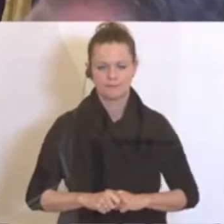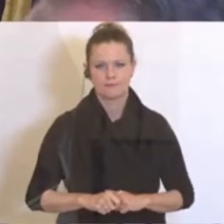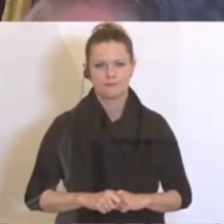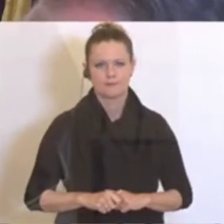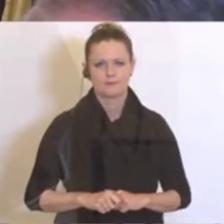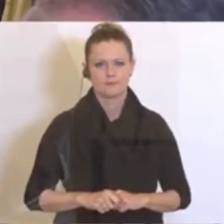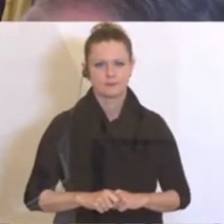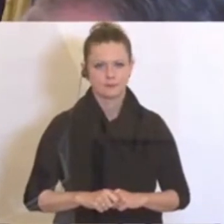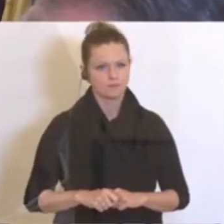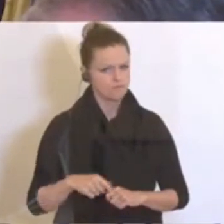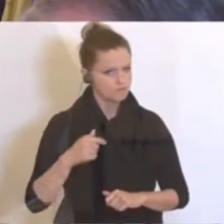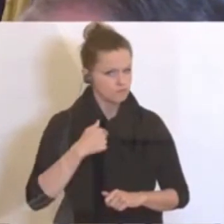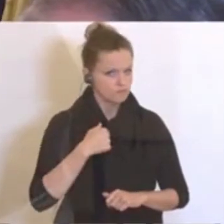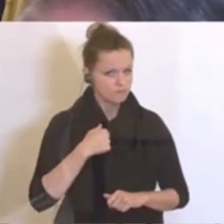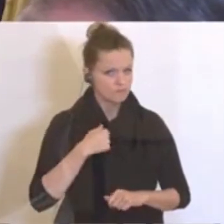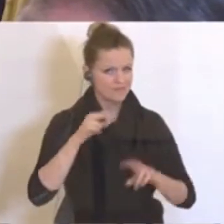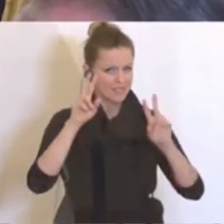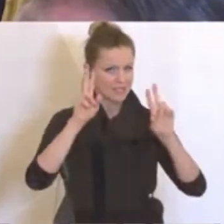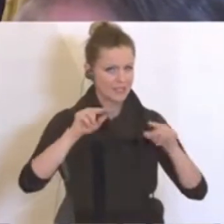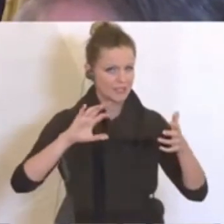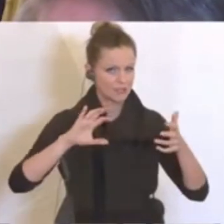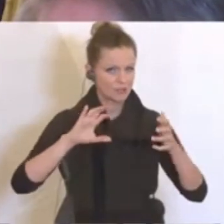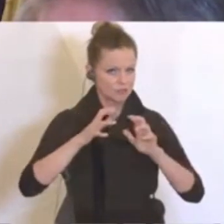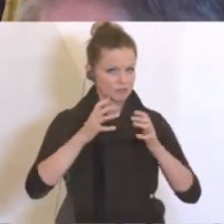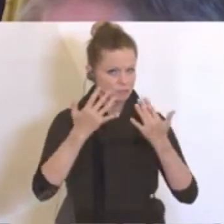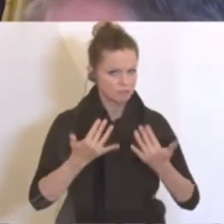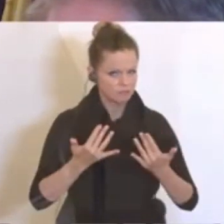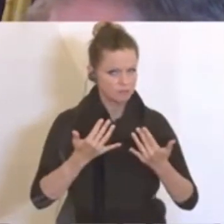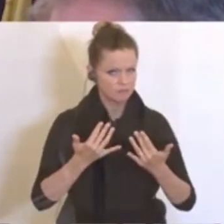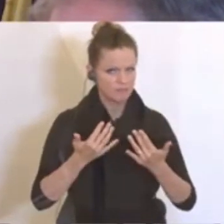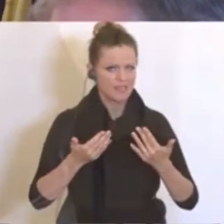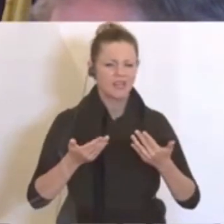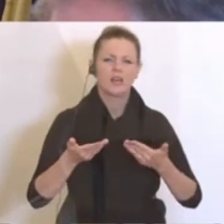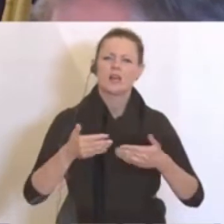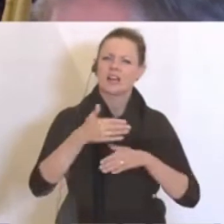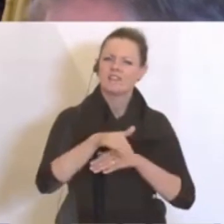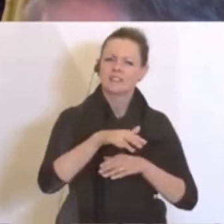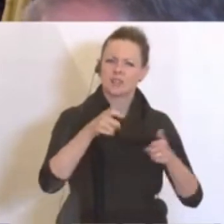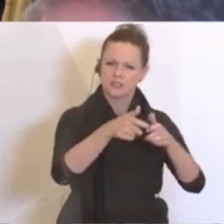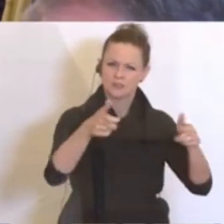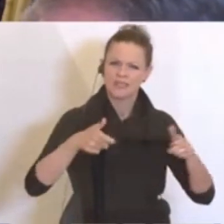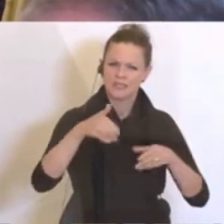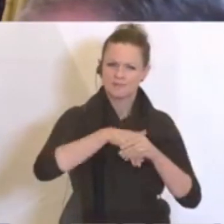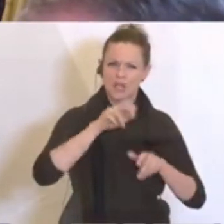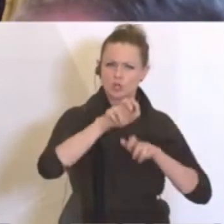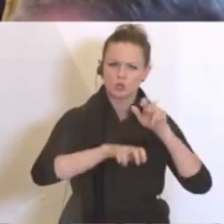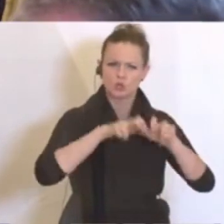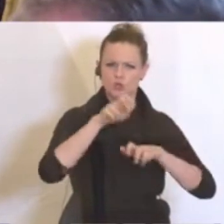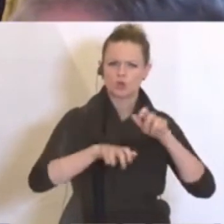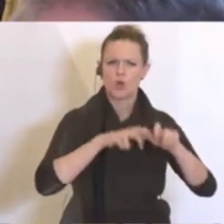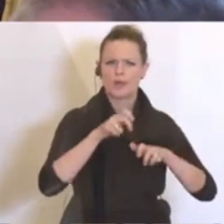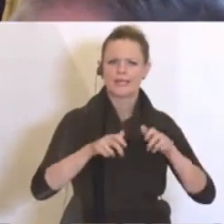Wenn ich das jetzt richtig zusammenzähle, dann geht es da bei dem Wirtshauspaket hauptsächlich um steuerliche